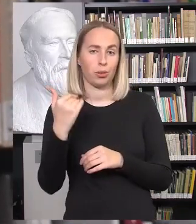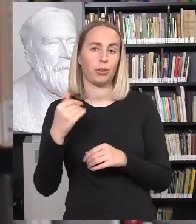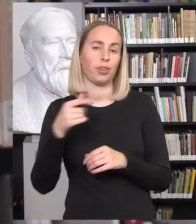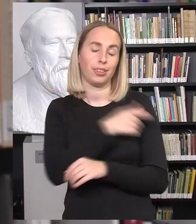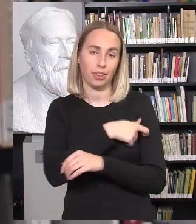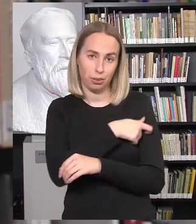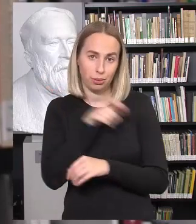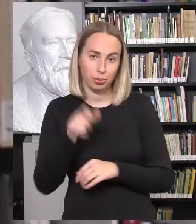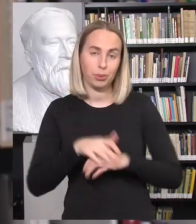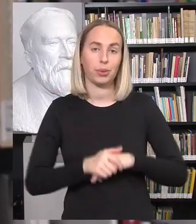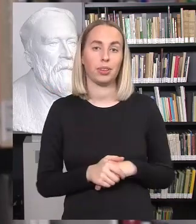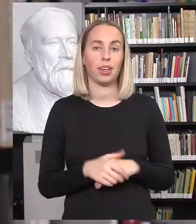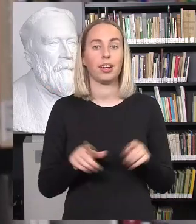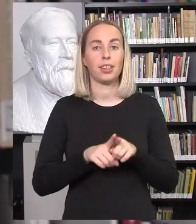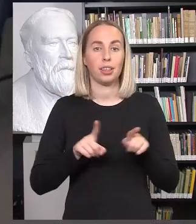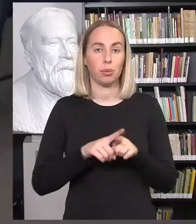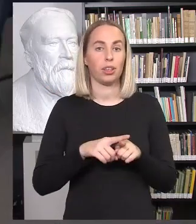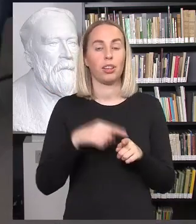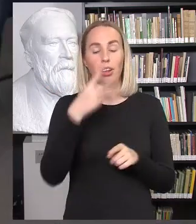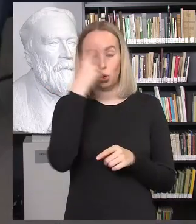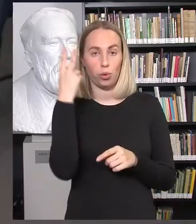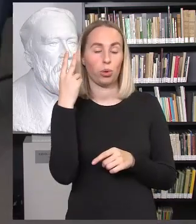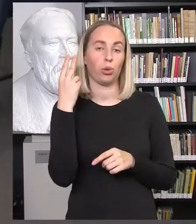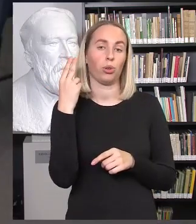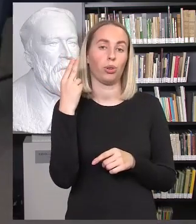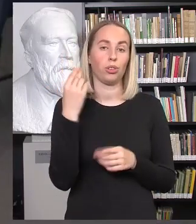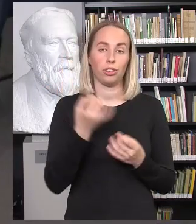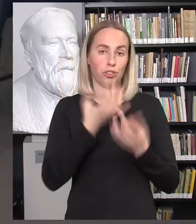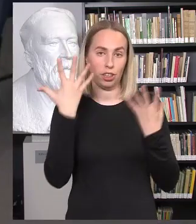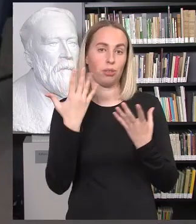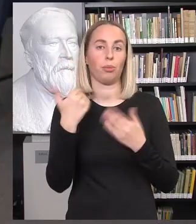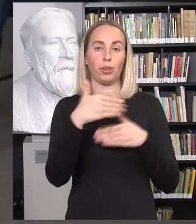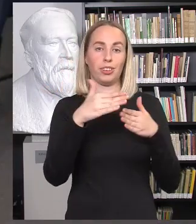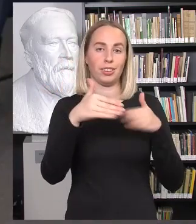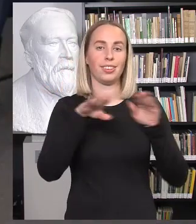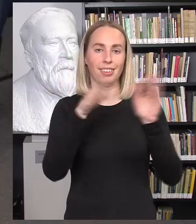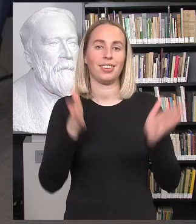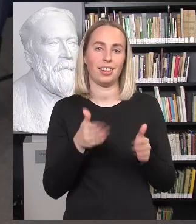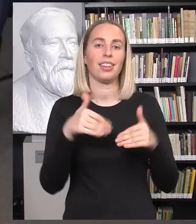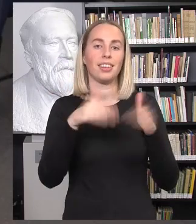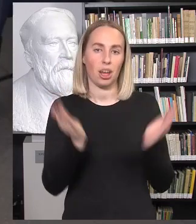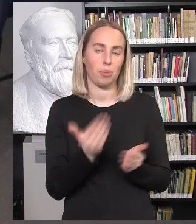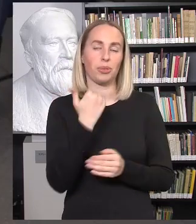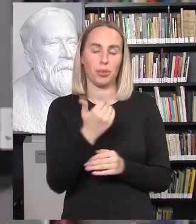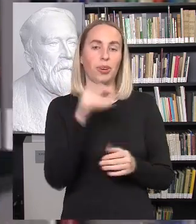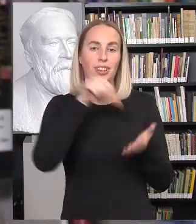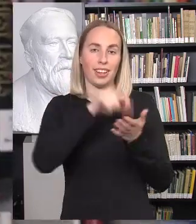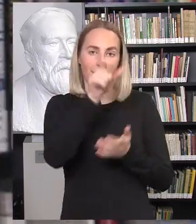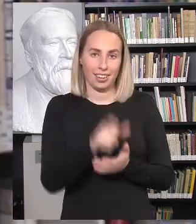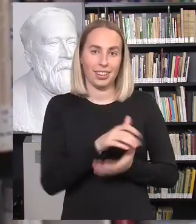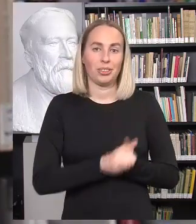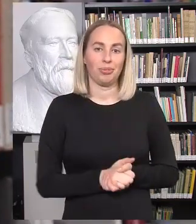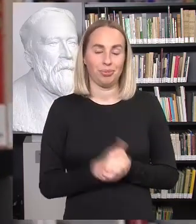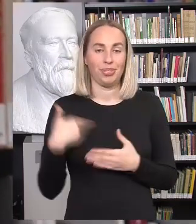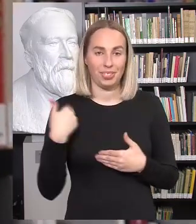Lietuvos Respublikos Seimo švietimo ir mokslo komiteto nari, Europos reikalų komiteto pirmininkė. Sveiki, Sveiki. pristatymas. Nu,